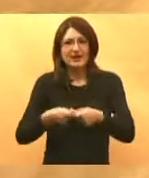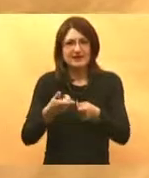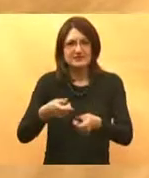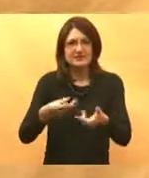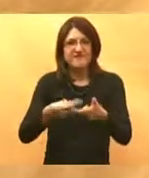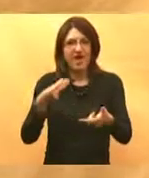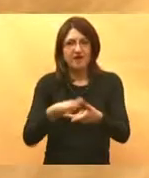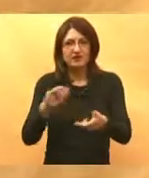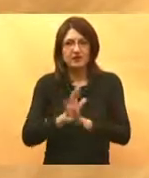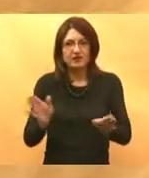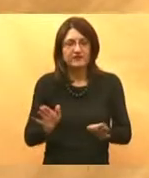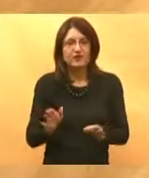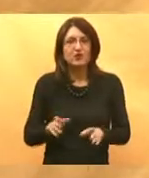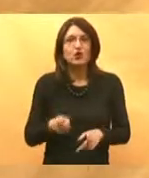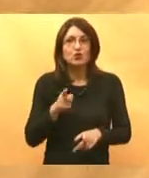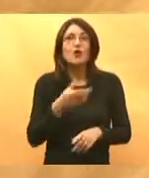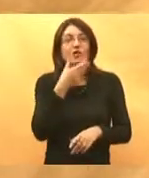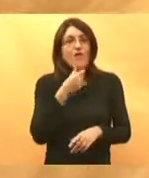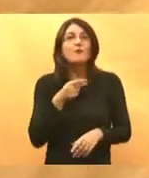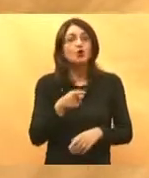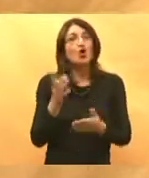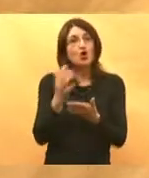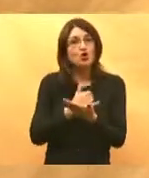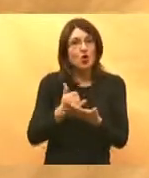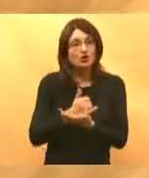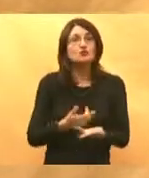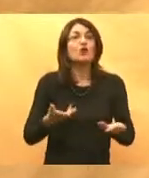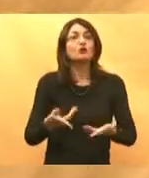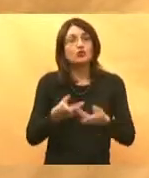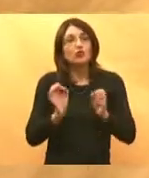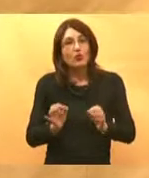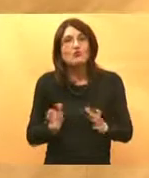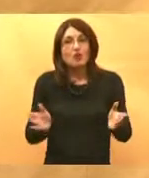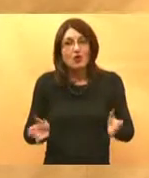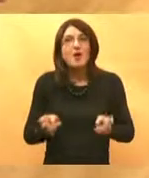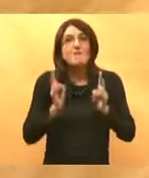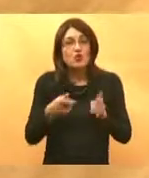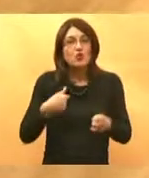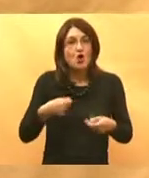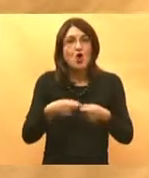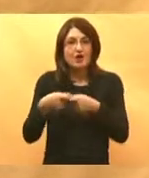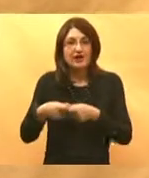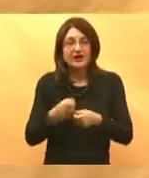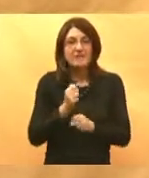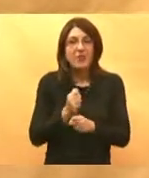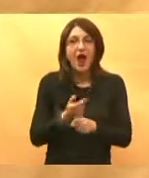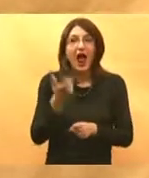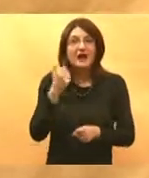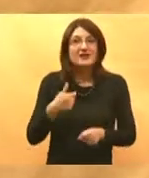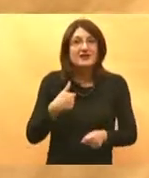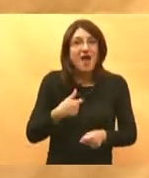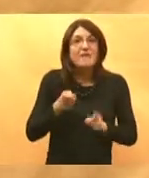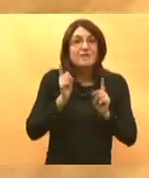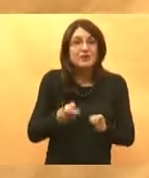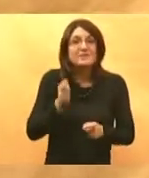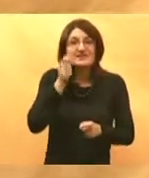nalaze i nositi To je zgodno To je zgodno korisno pristupačno Mogu si organizirati posao i tako A kad bi ja morao svaki